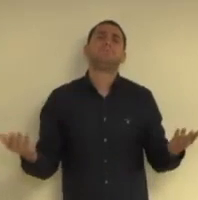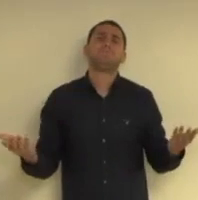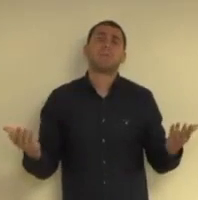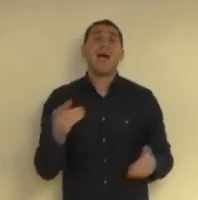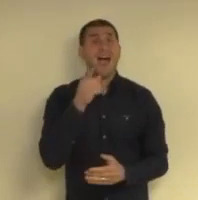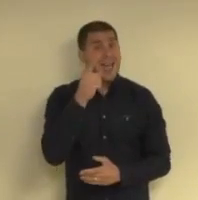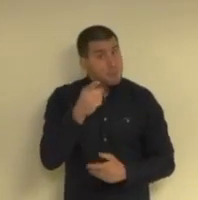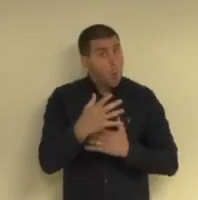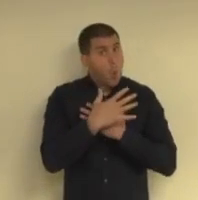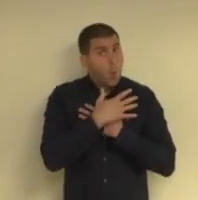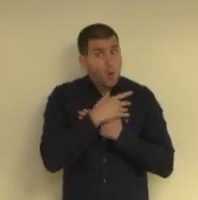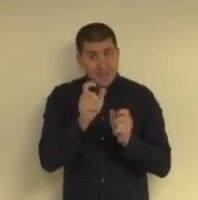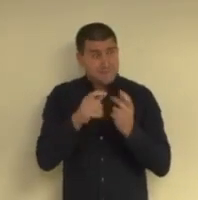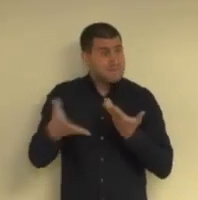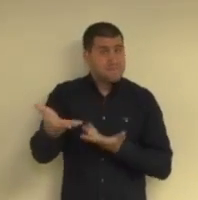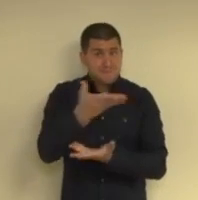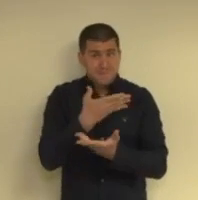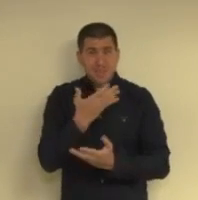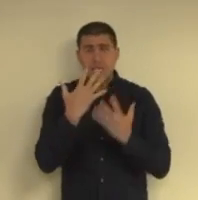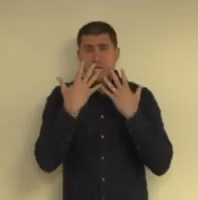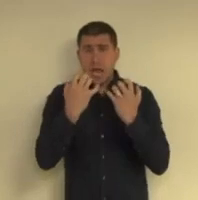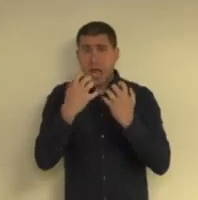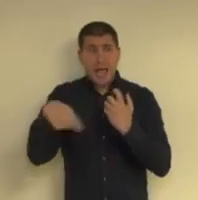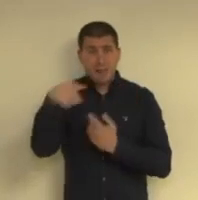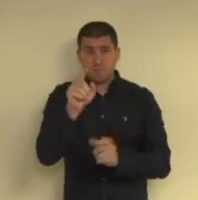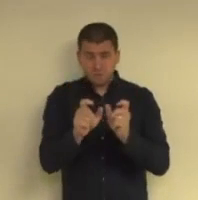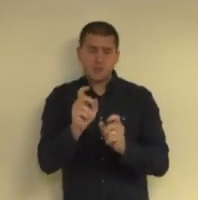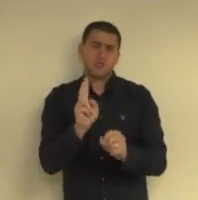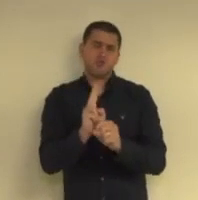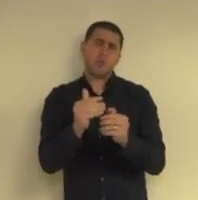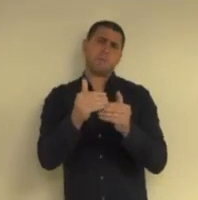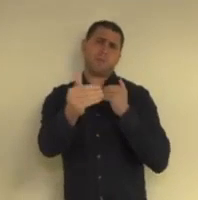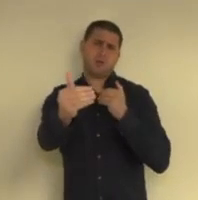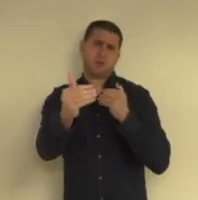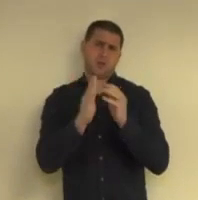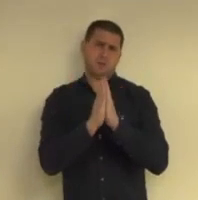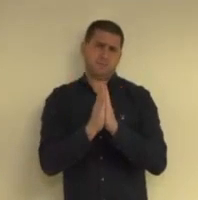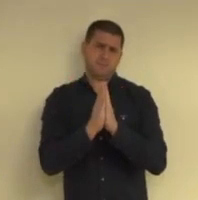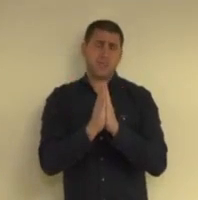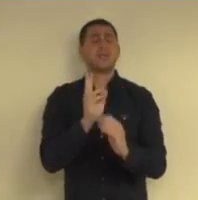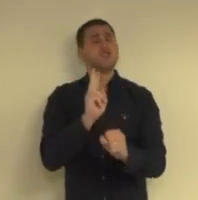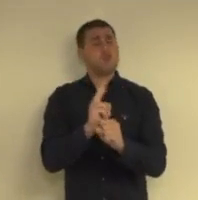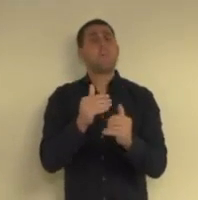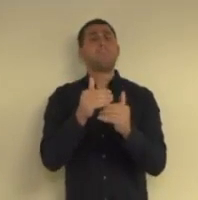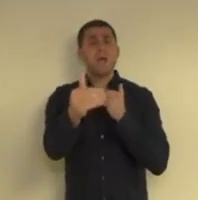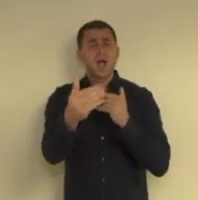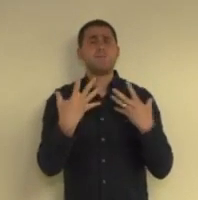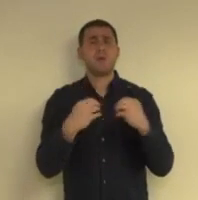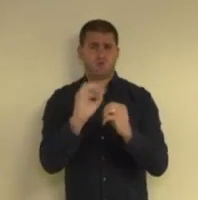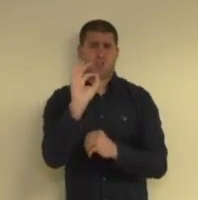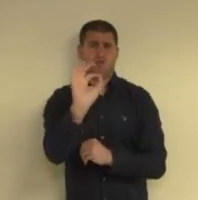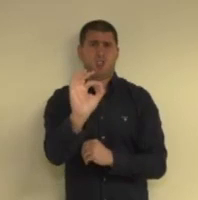אתם אוהבים את העיקרים לכם מכל, שימרו על מרחק מהם. שימרו על מרחק מבני